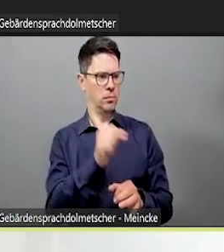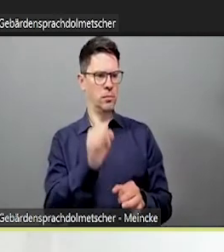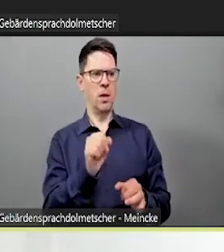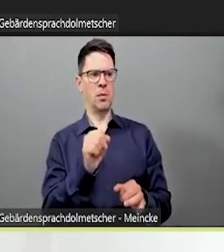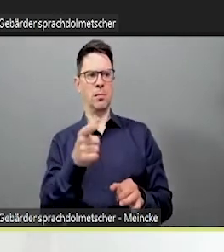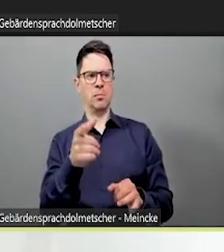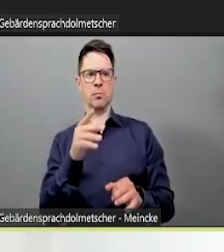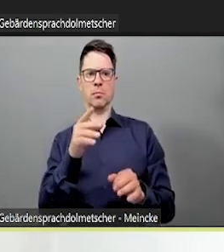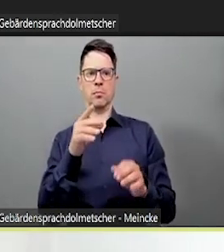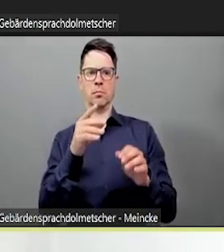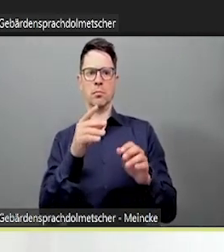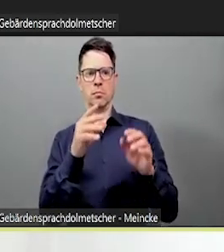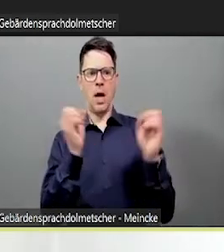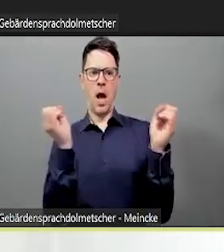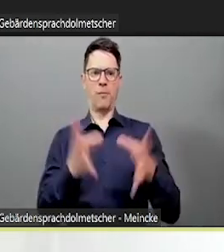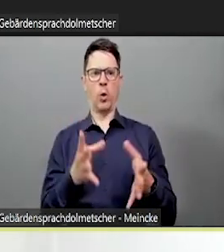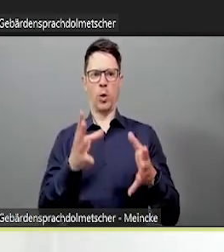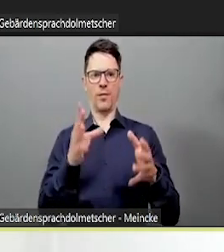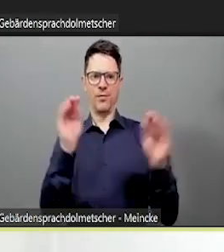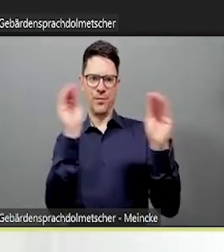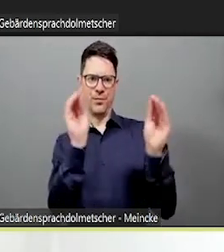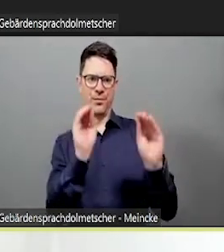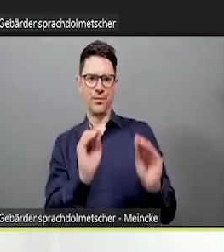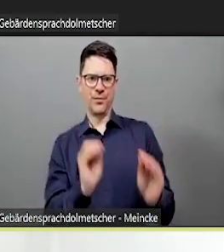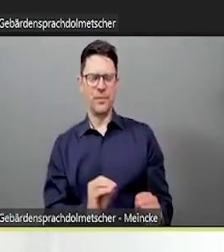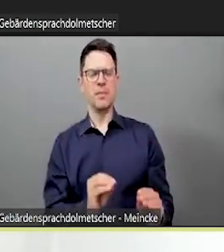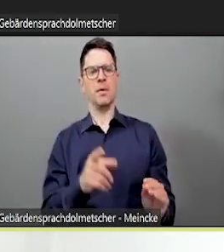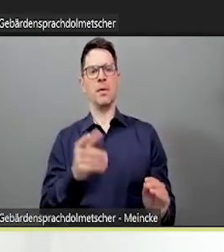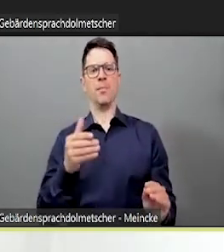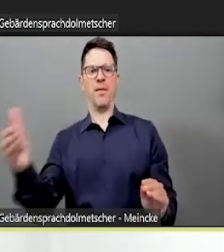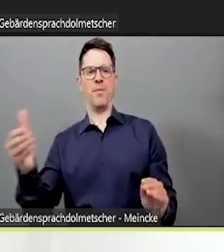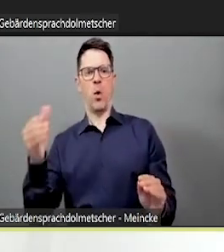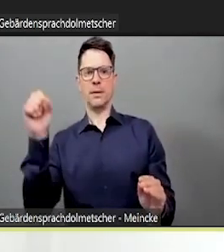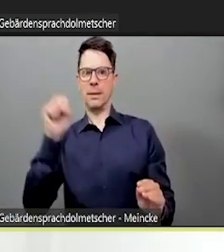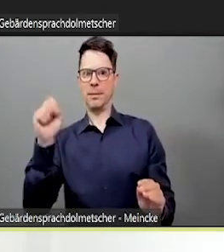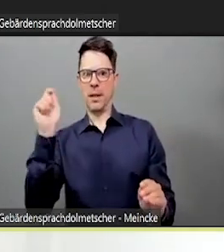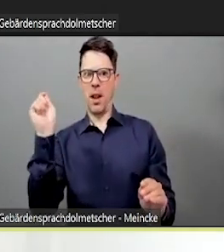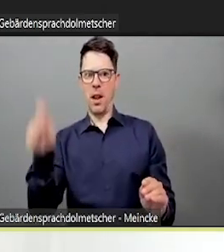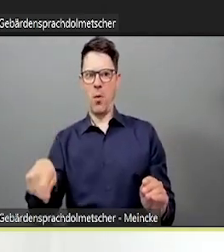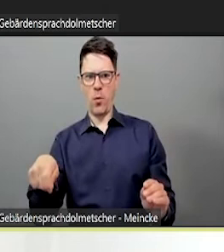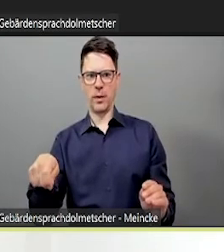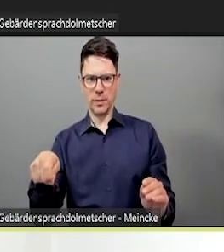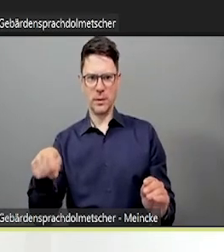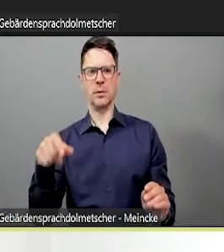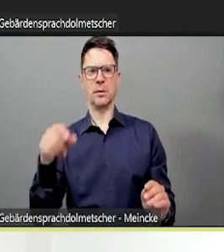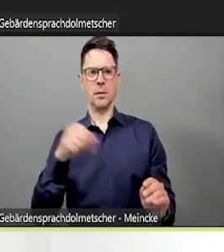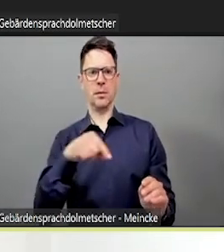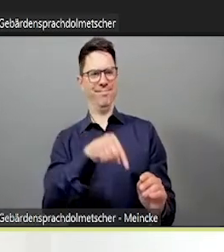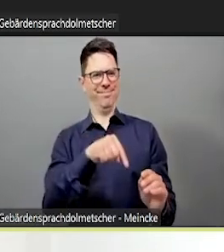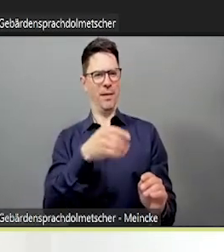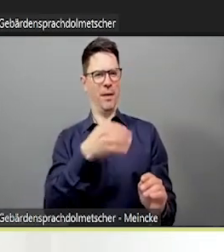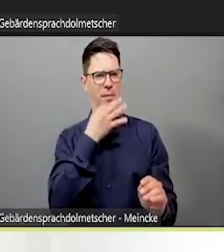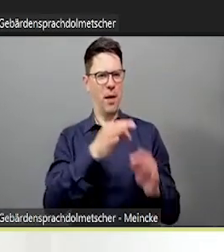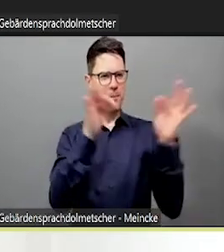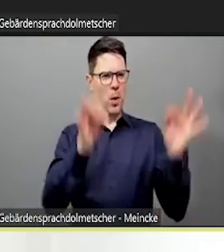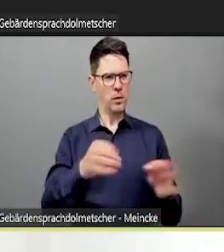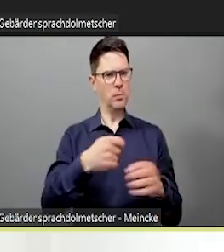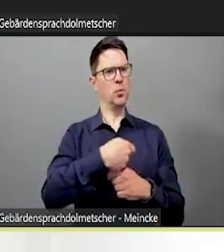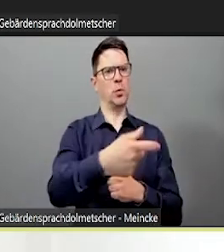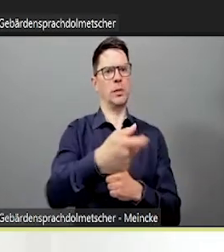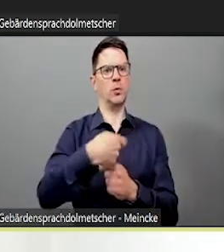vielleicht nicht den Rücklauf, den Sie sich wünschen würden. Und Sie kennen ja auch diese ganzen Statistiken, dass die